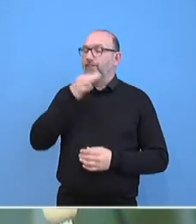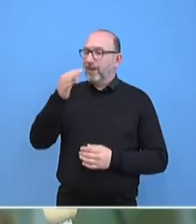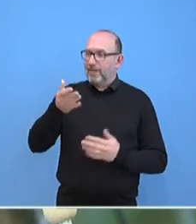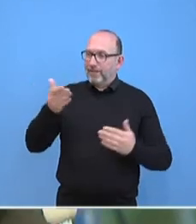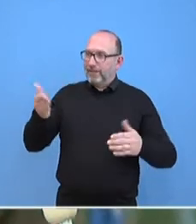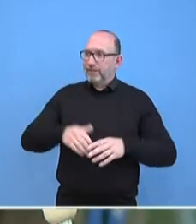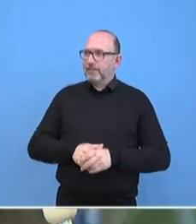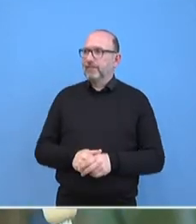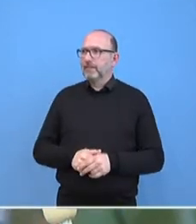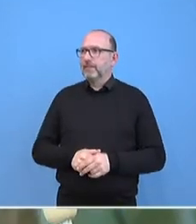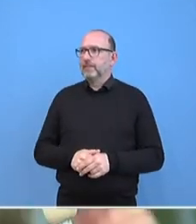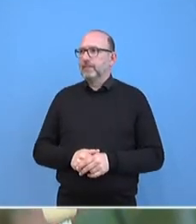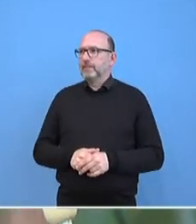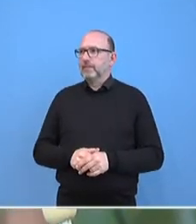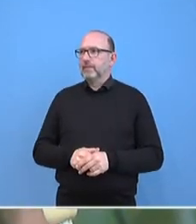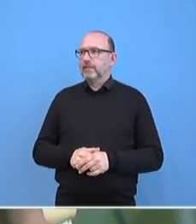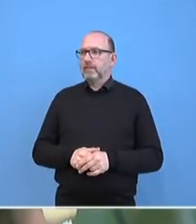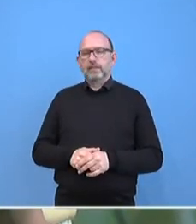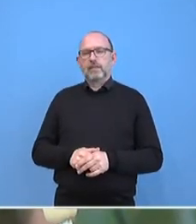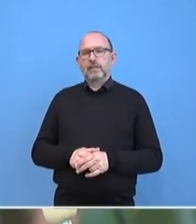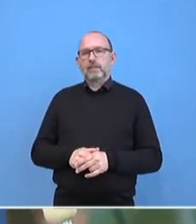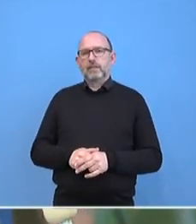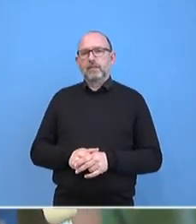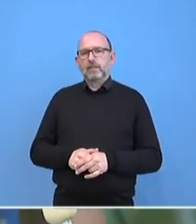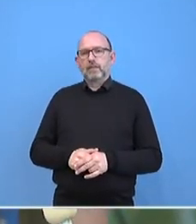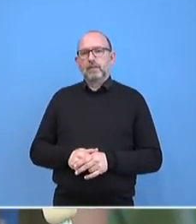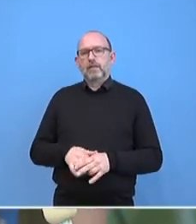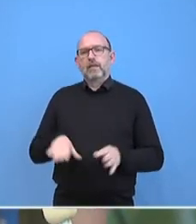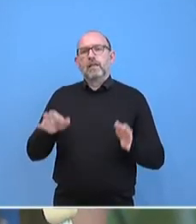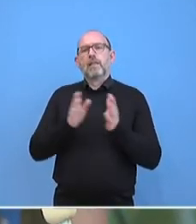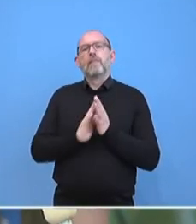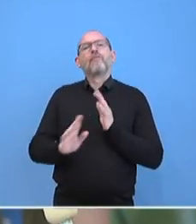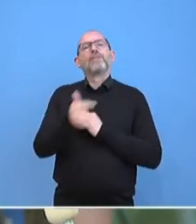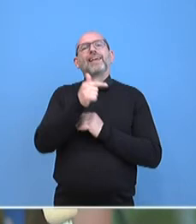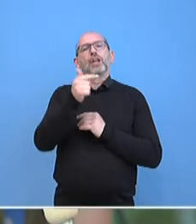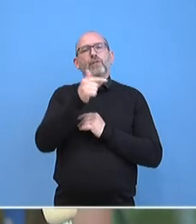wen empfängt denn die Kanzlerin Frau Tichanowska?